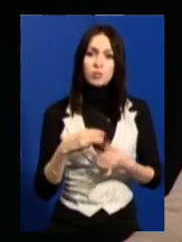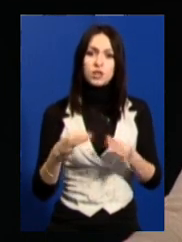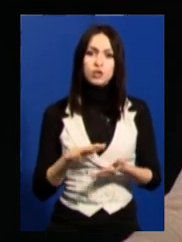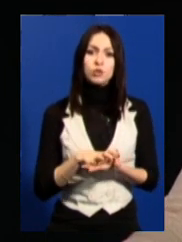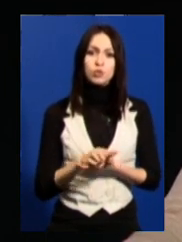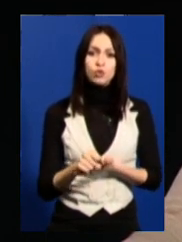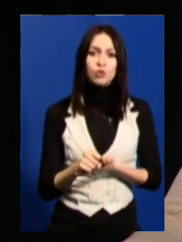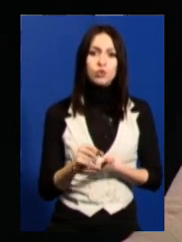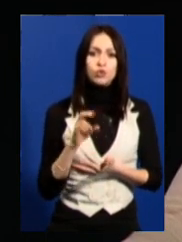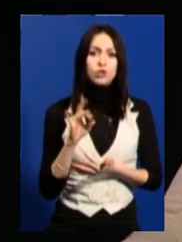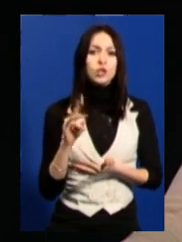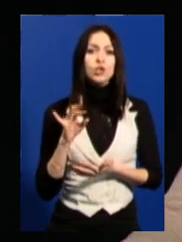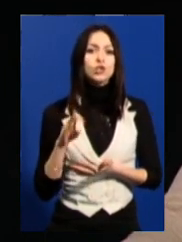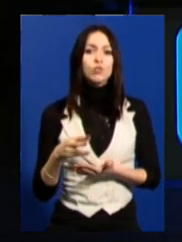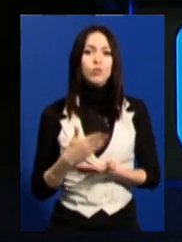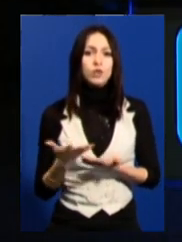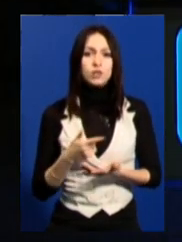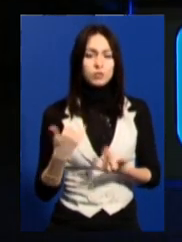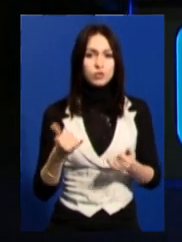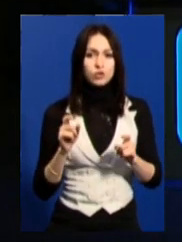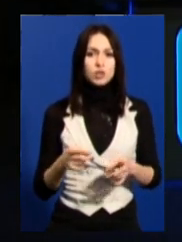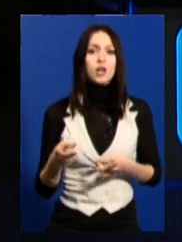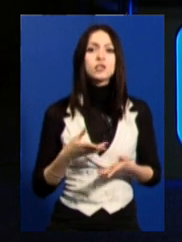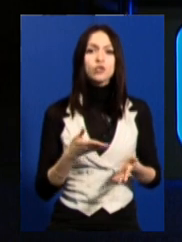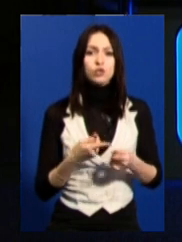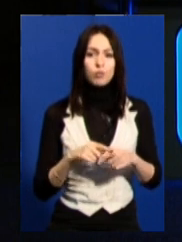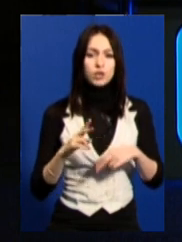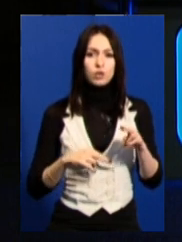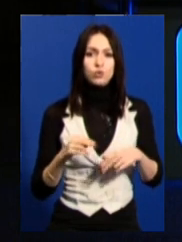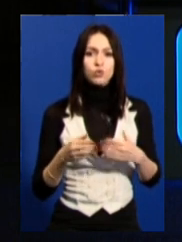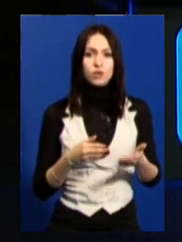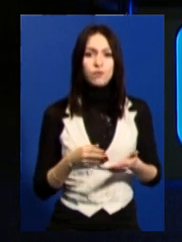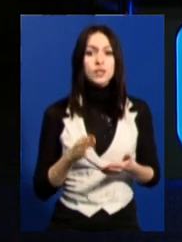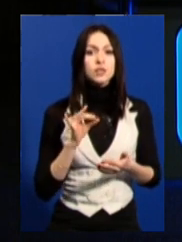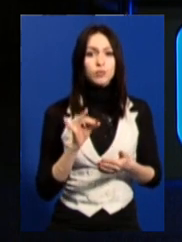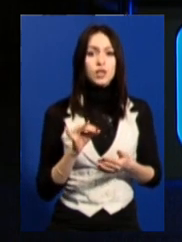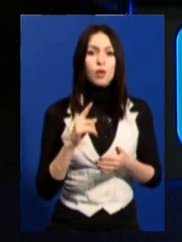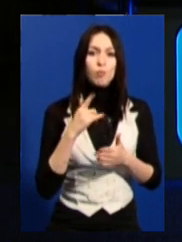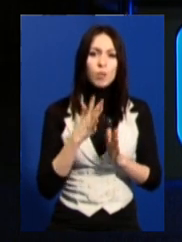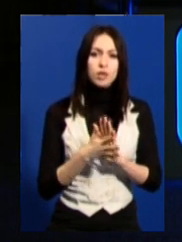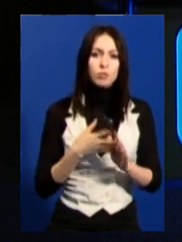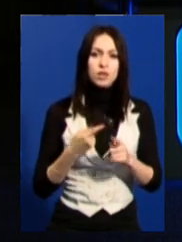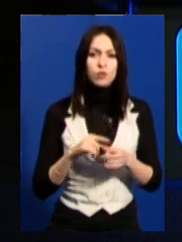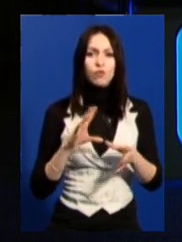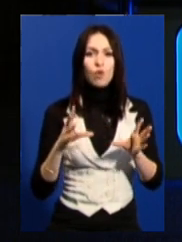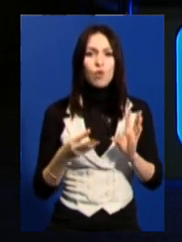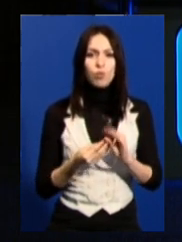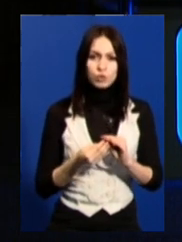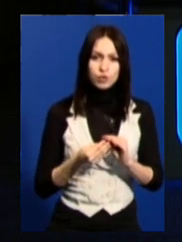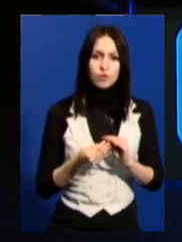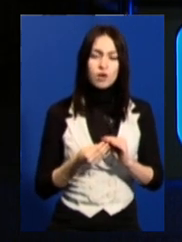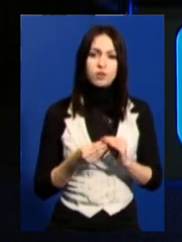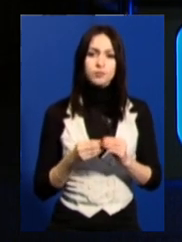знищити, не знаю, Держпром, в якому ми зараз сидимо, а на що він здався, той конструктивізм. І от розуміння оцього спільного спадку і